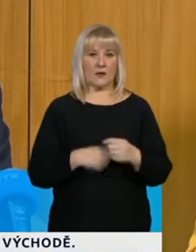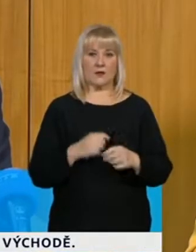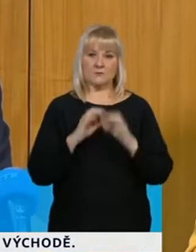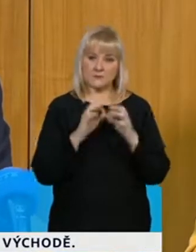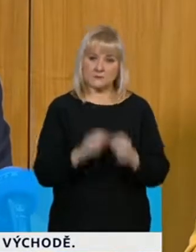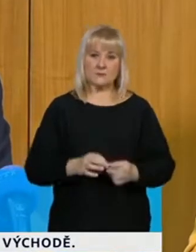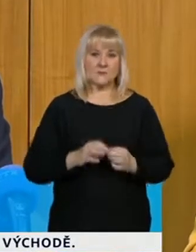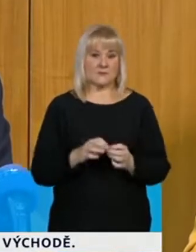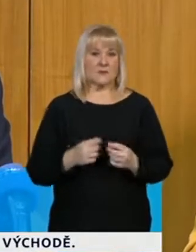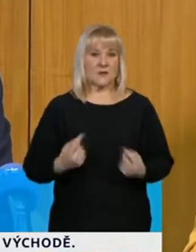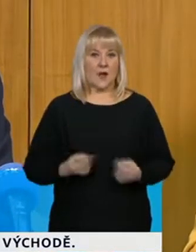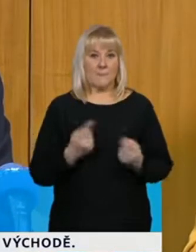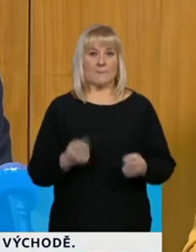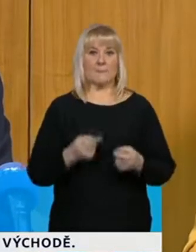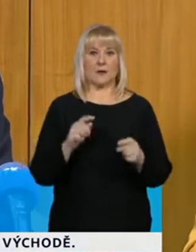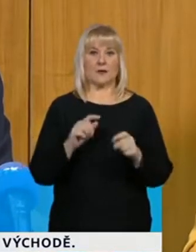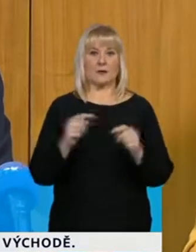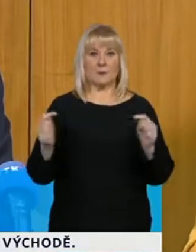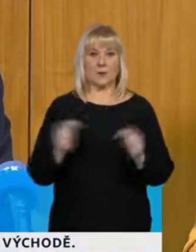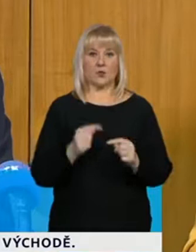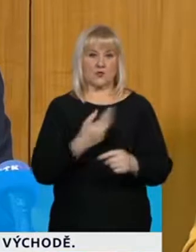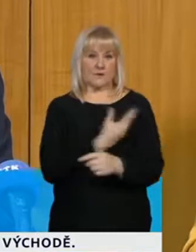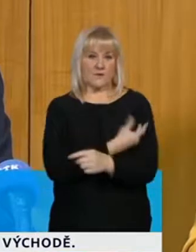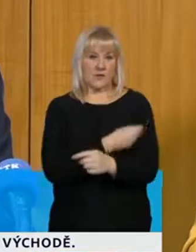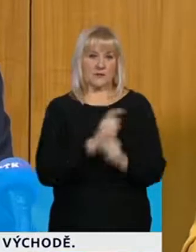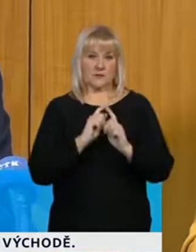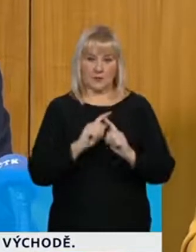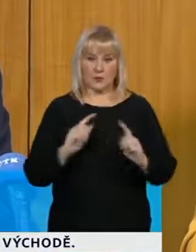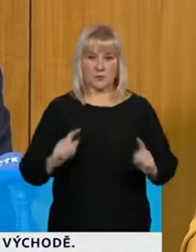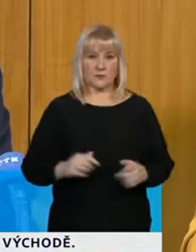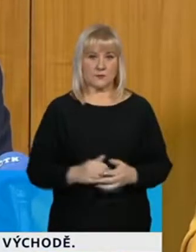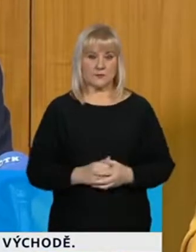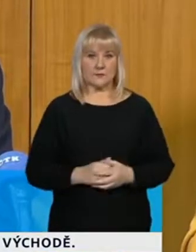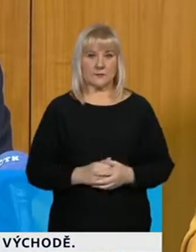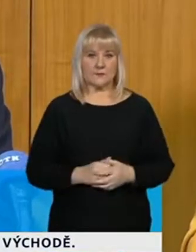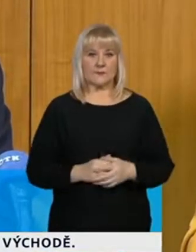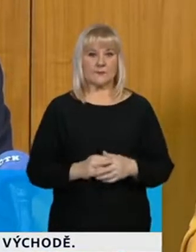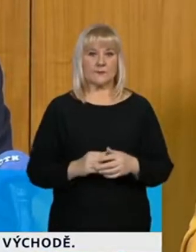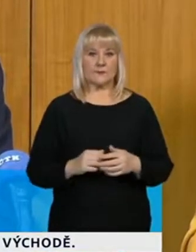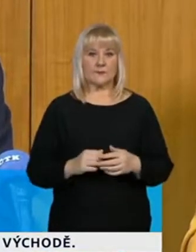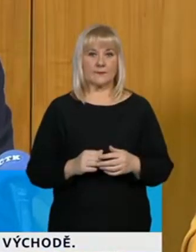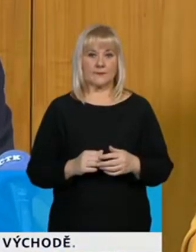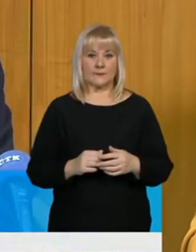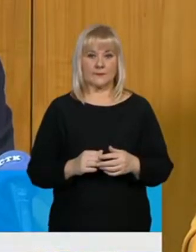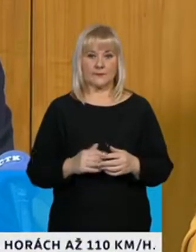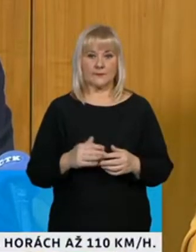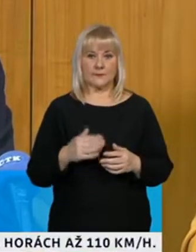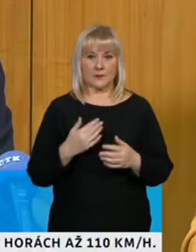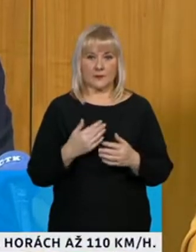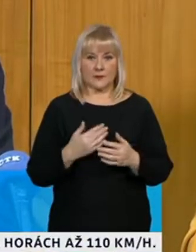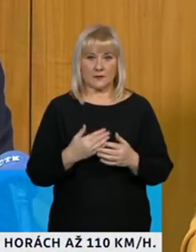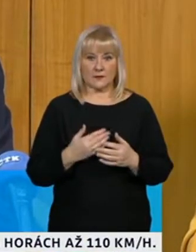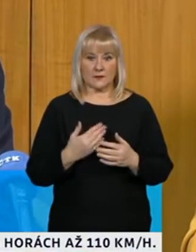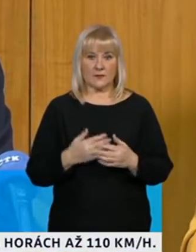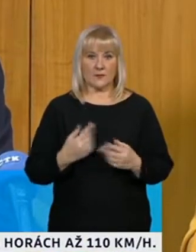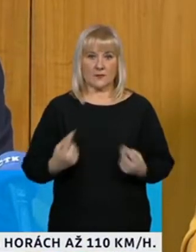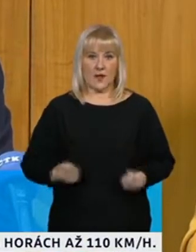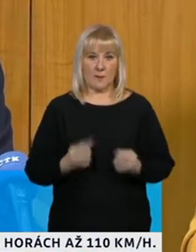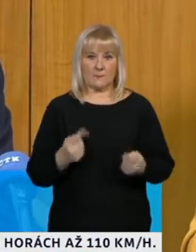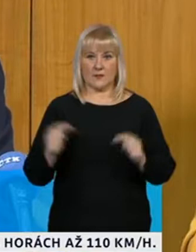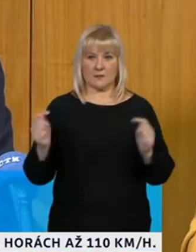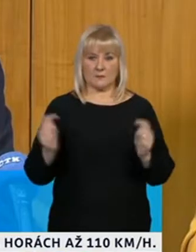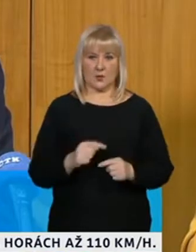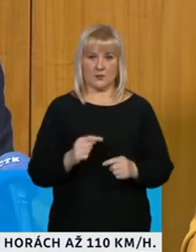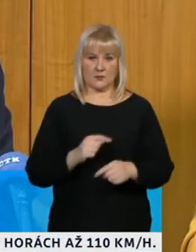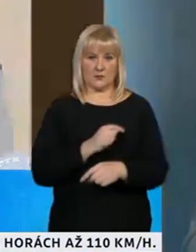kampaň, zejména proti vakcínám, další obrázek, na COVID-19. Ta kampaň proti